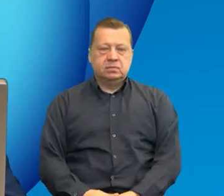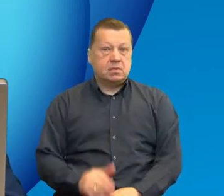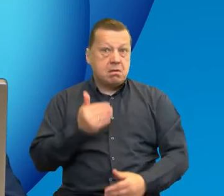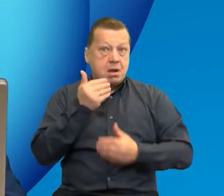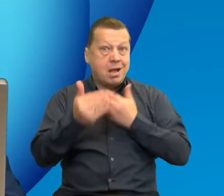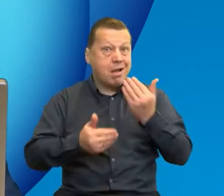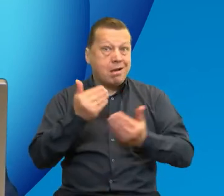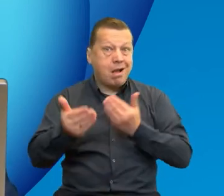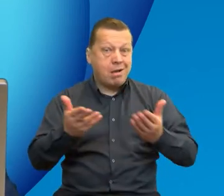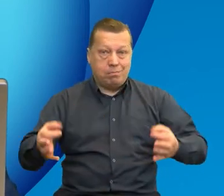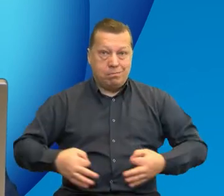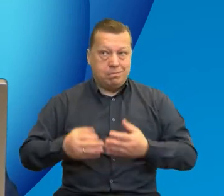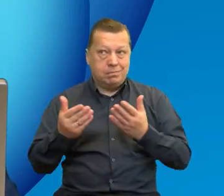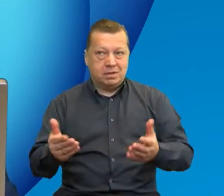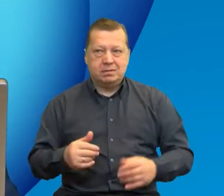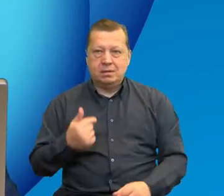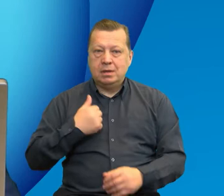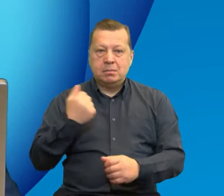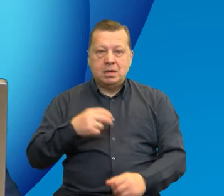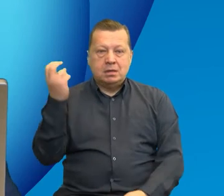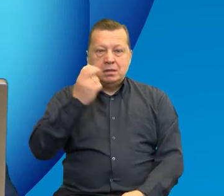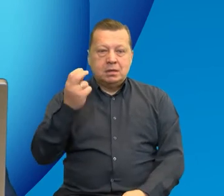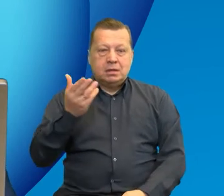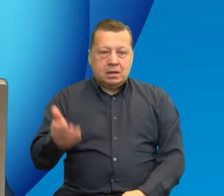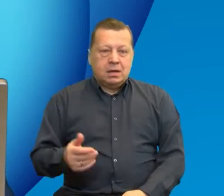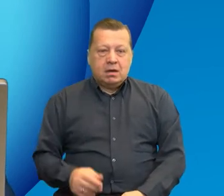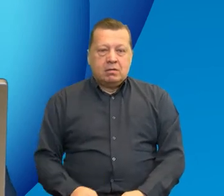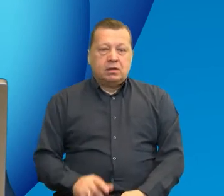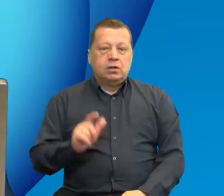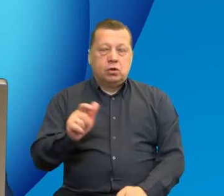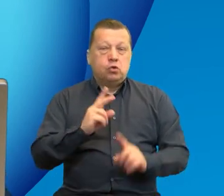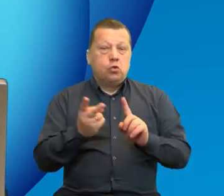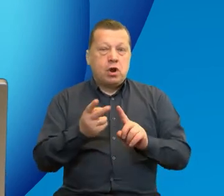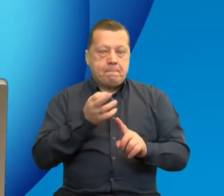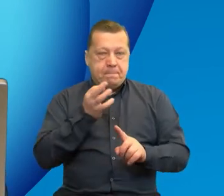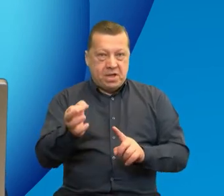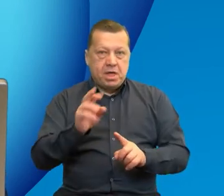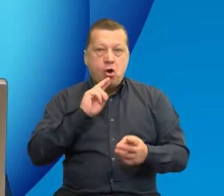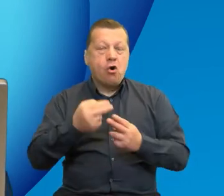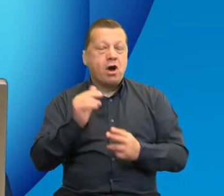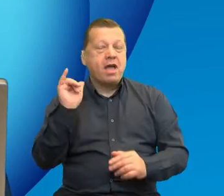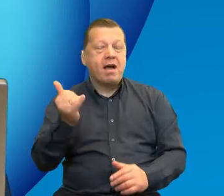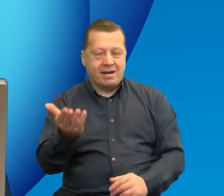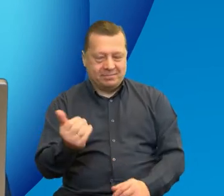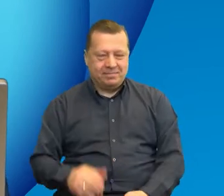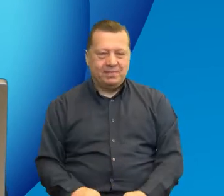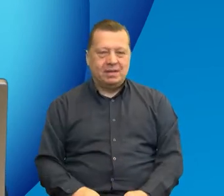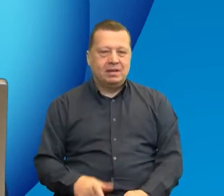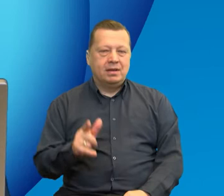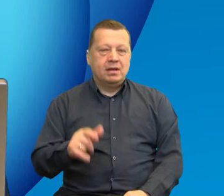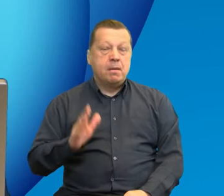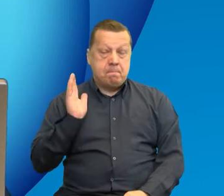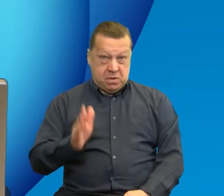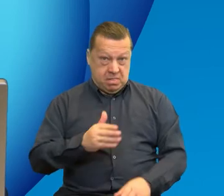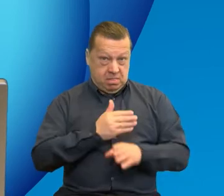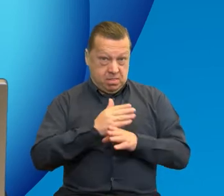Gratulujemy Państwu. Jestem ciekaw, co Pan odpowie jakby na to drugie pytanie, które brzmi, czy Państwo zamierzacie